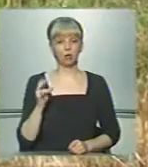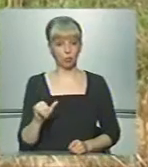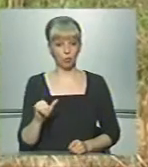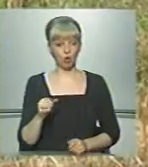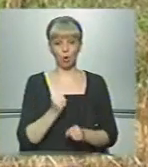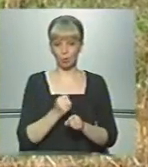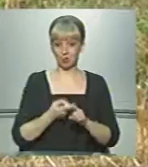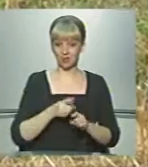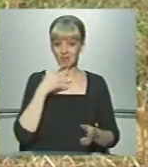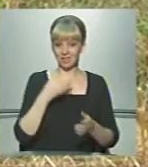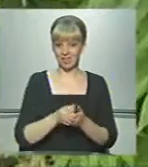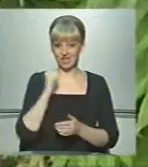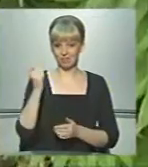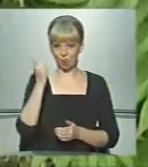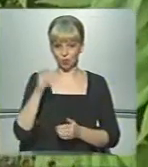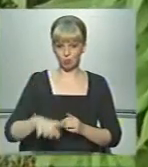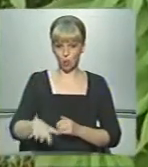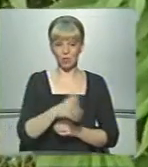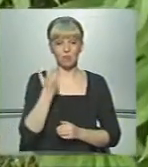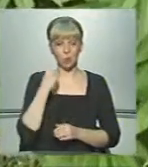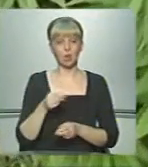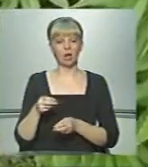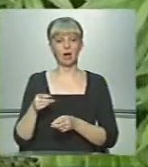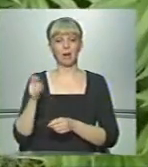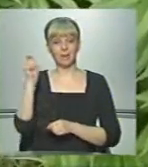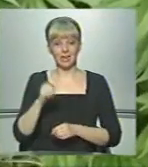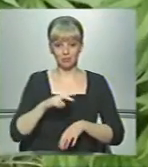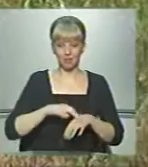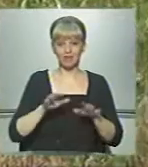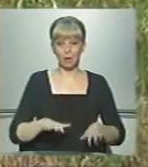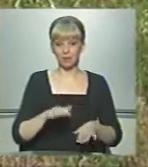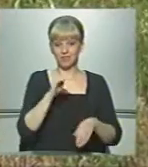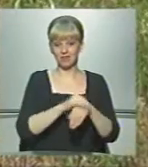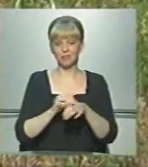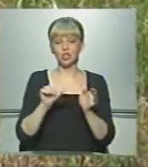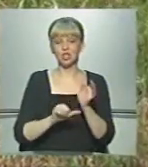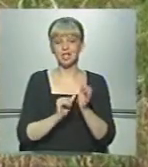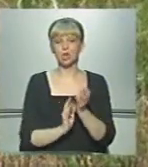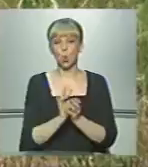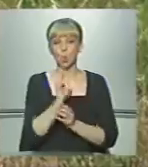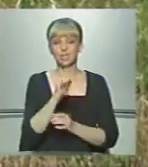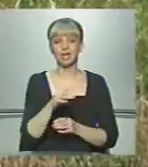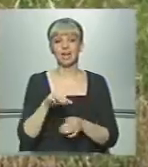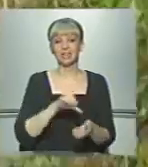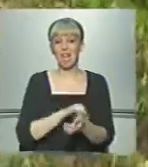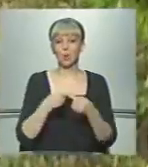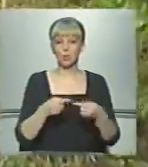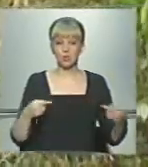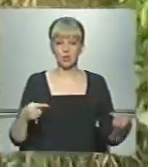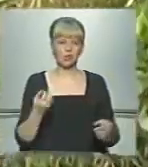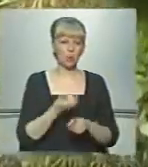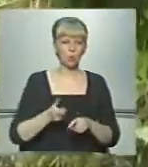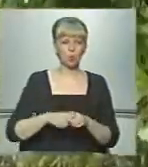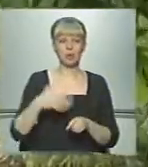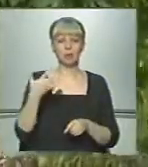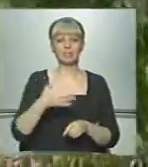Робили це у власному господарстві. Коли приїхали правоохоронці, то на місці виявили 60 рослин наркосировини. І ще понад